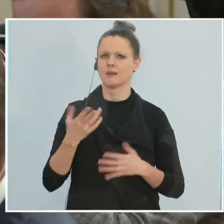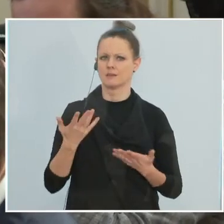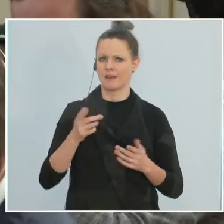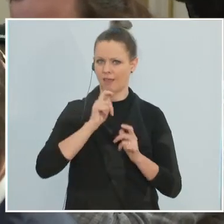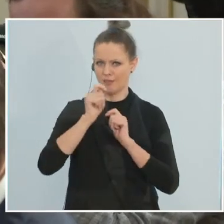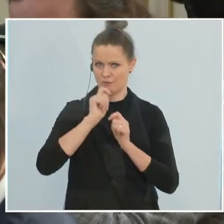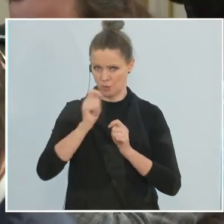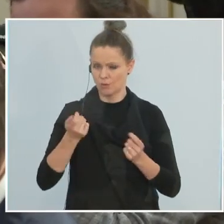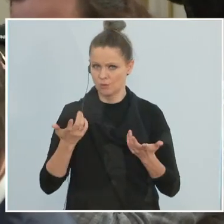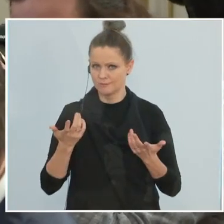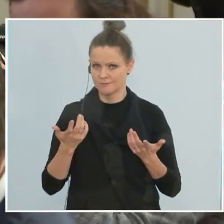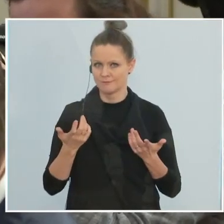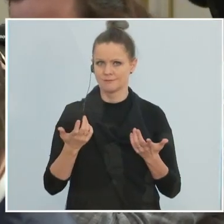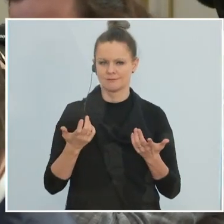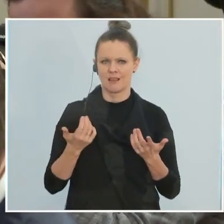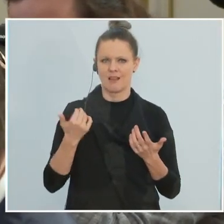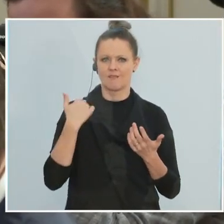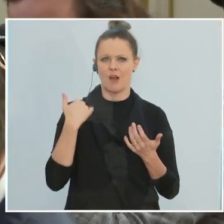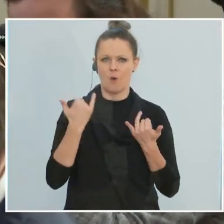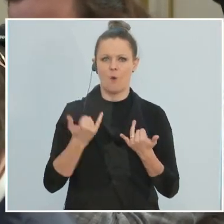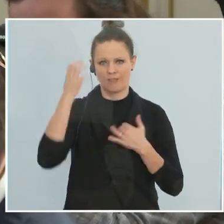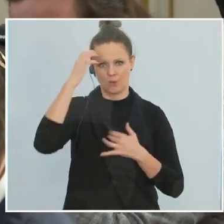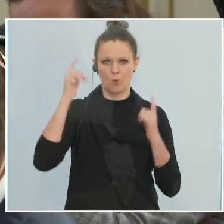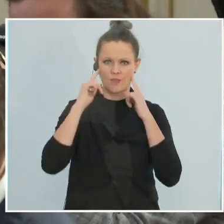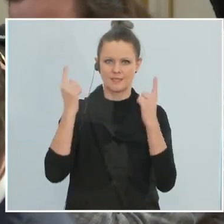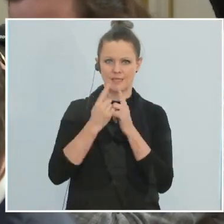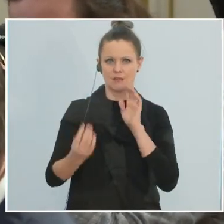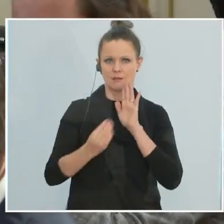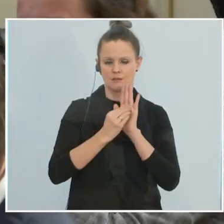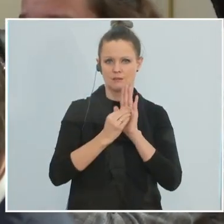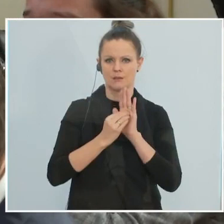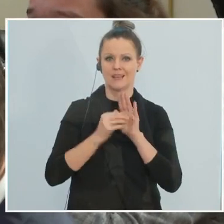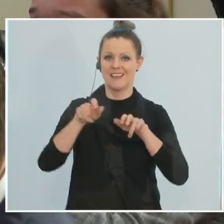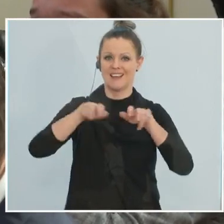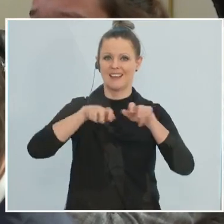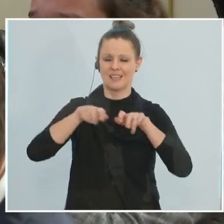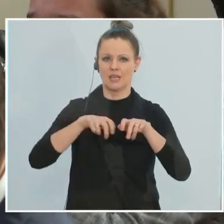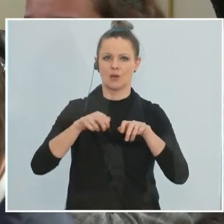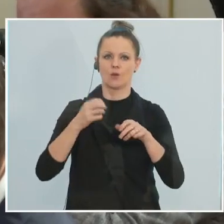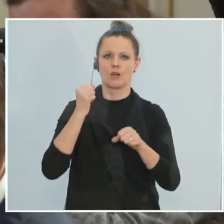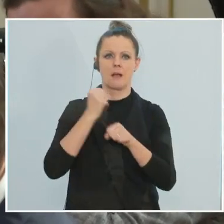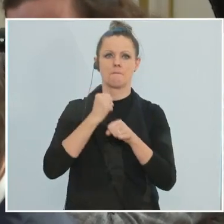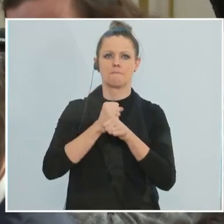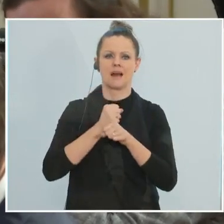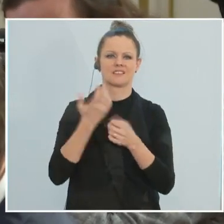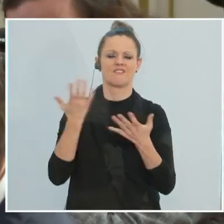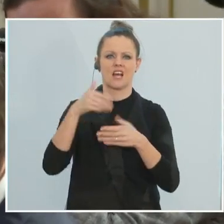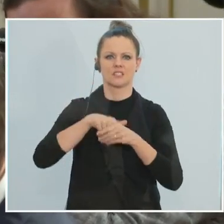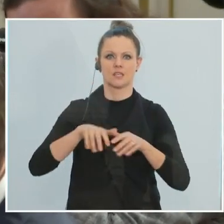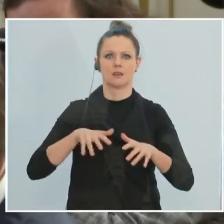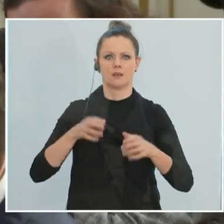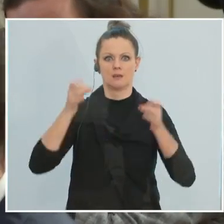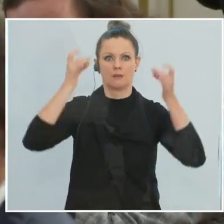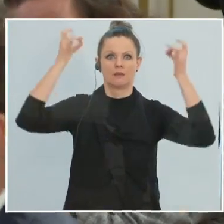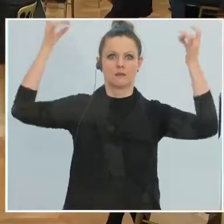heute, ist ja in der heutigen Kronenzeitung, und da hat er gesagt, die Regierung macht auf hysterisch. Ist das auch Ihre Meinung?